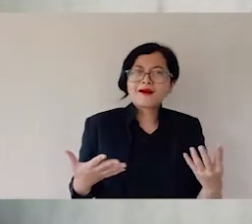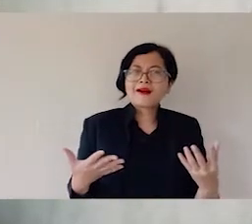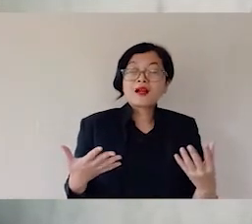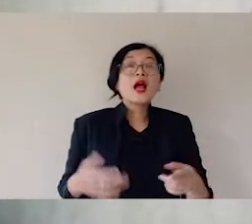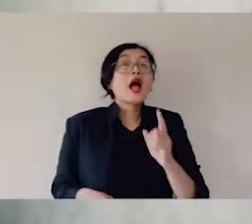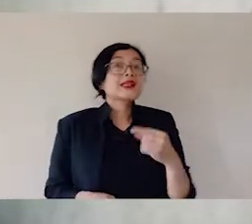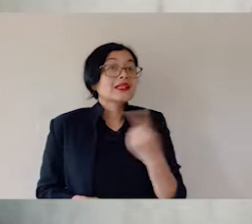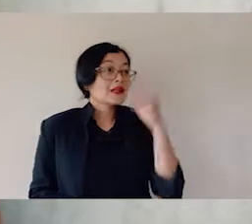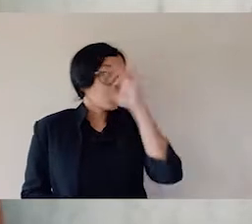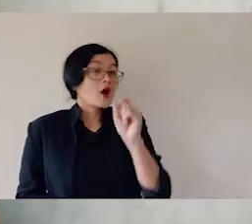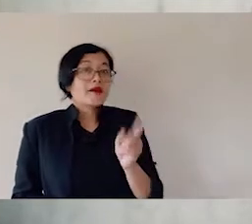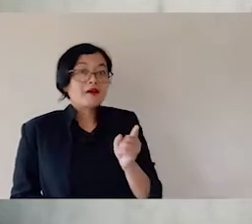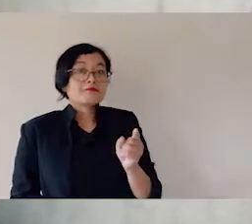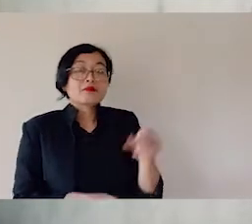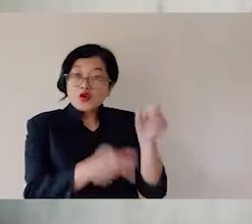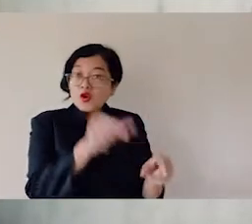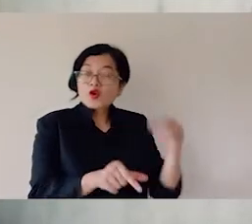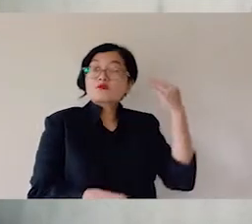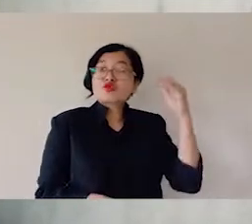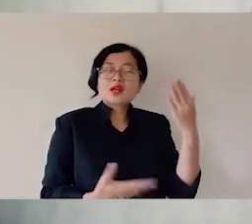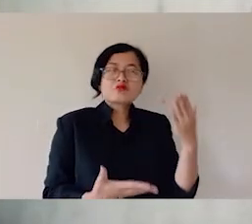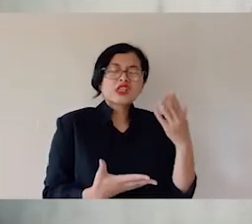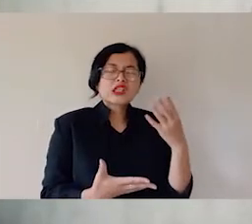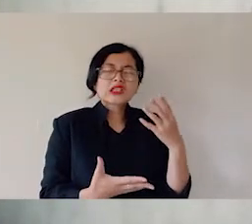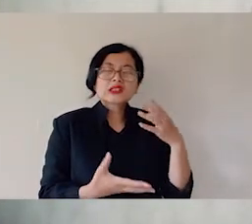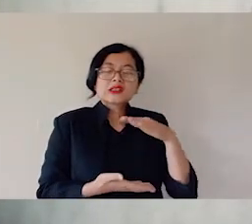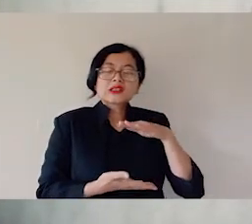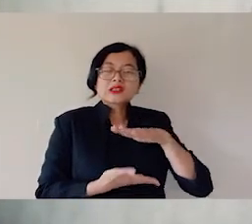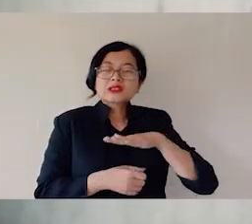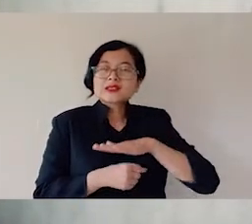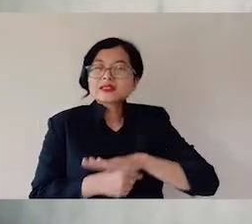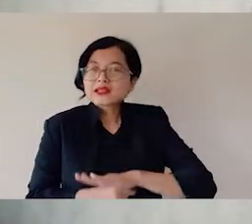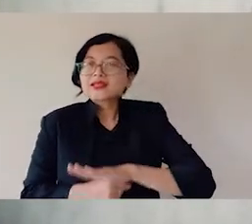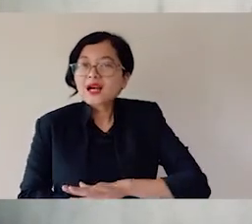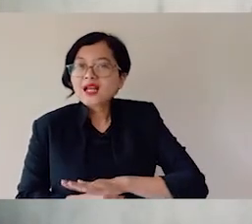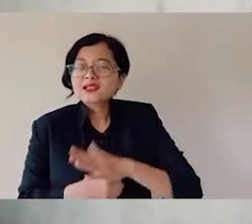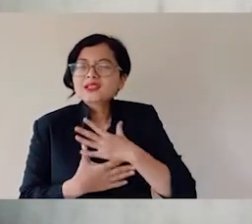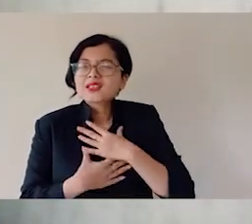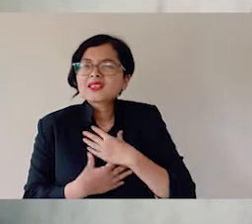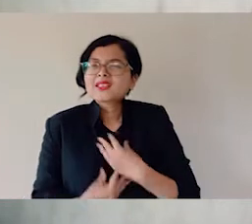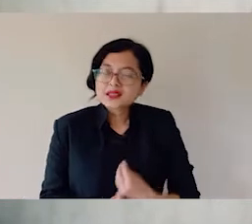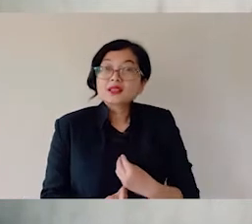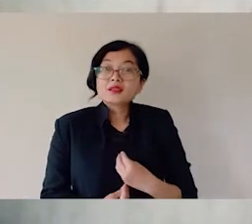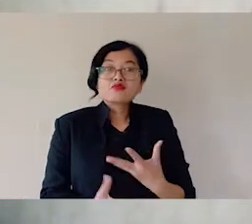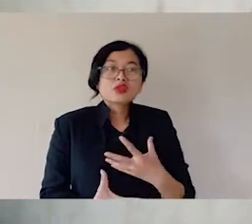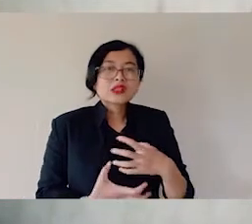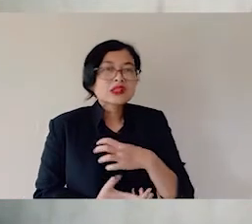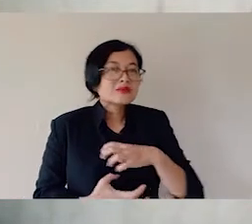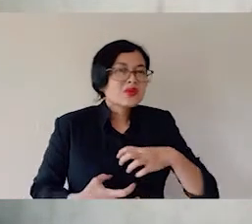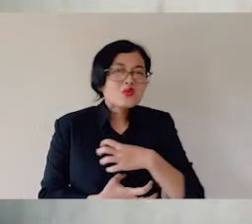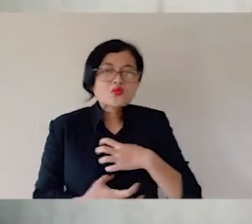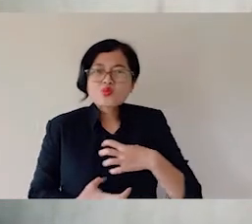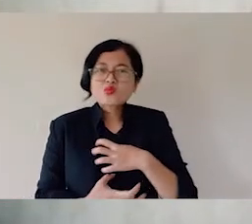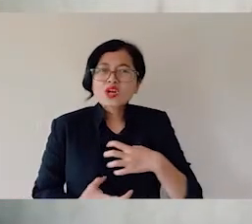dengan tekanan-tekanan hidup, lalu memilih mati, memilih untuk bunuh diri. Apakah itu yang kita pikirkan atau